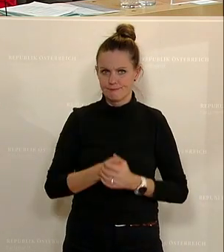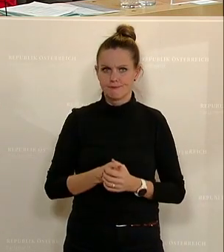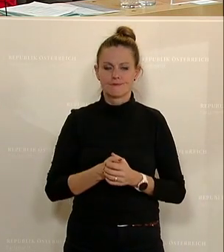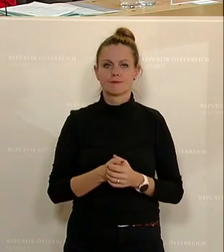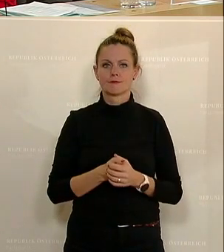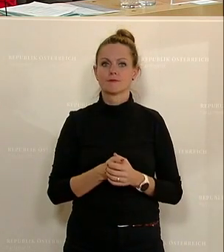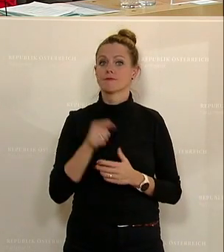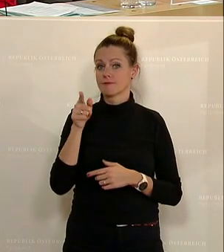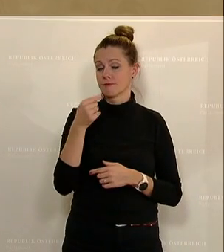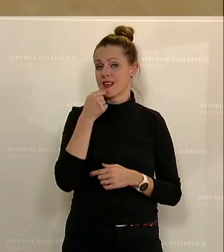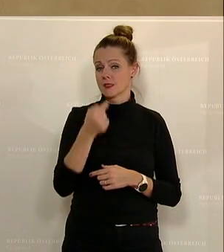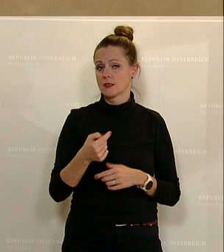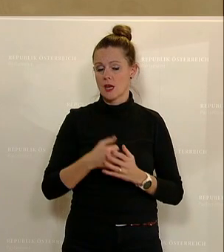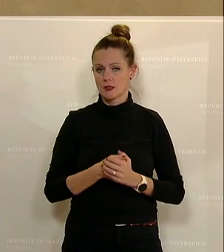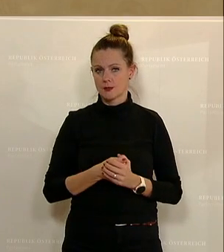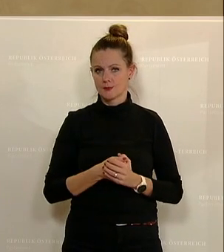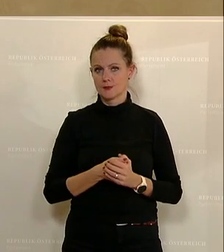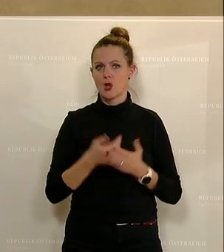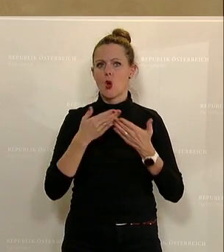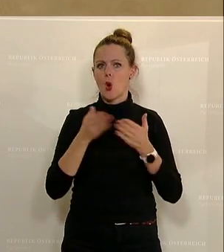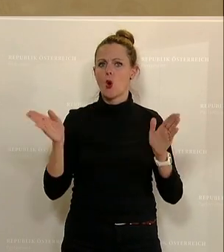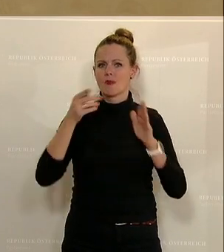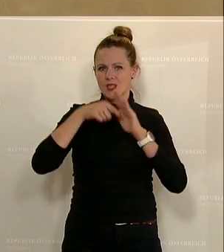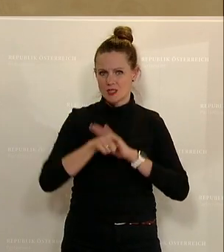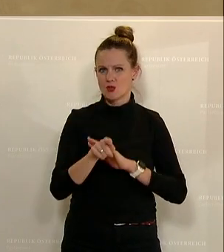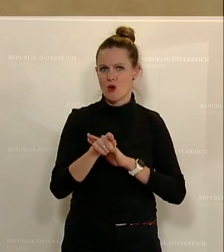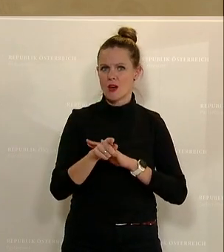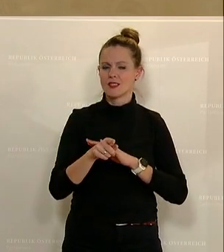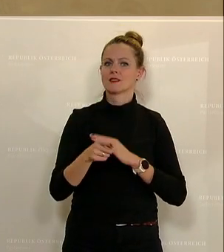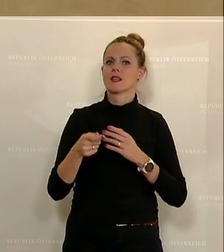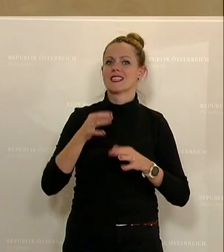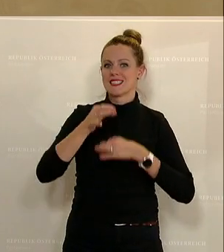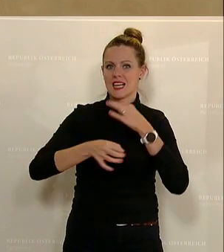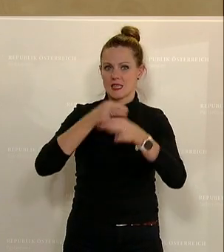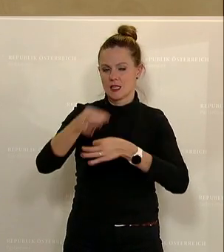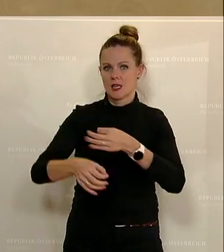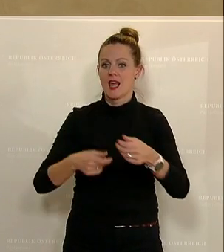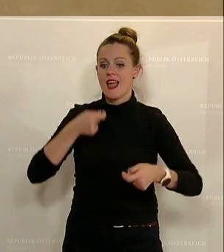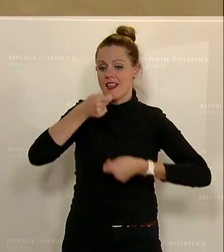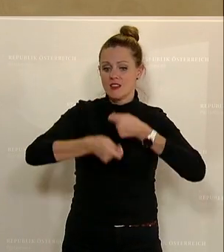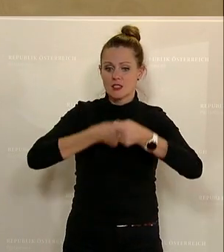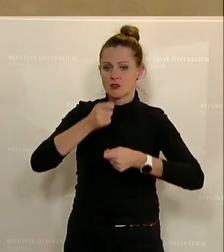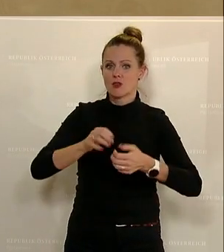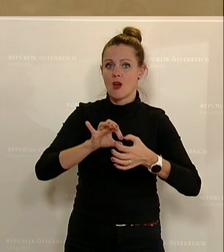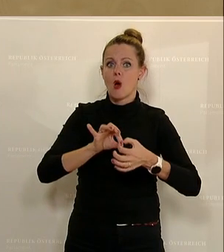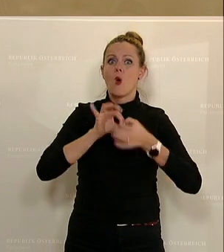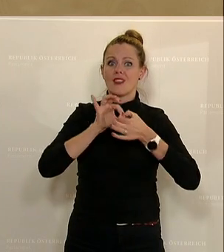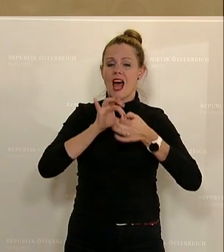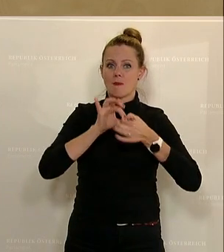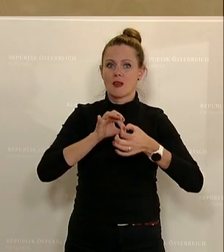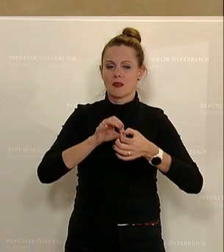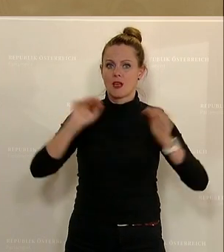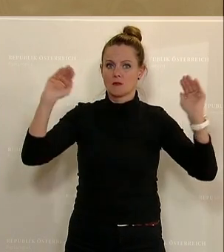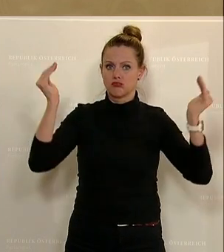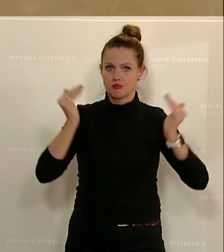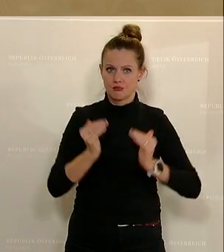Und zwar sagt die, dass die Open Source-Strategie die Investitionen und die Abhängigkeit verringert. Und zwar Investitionen